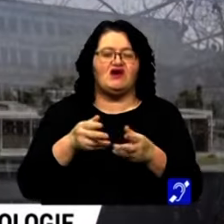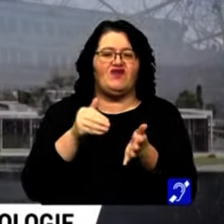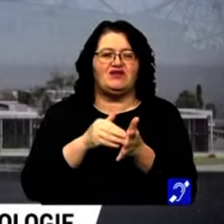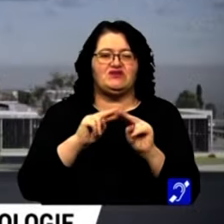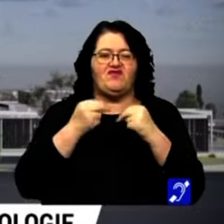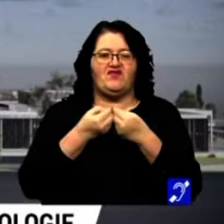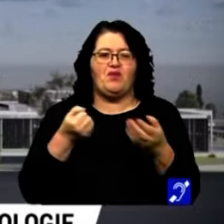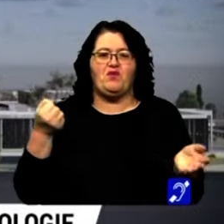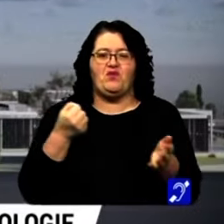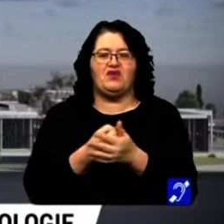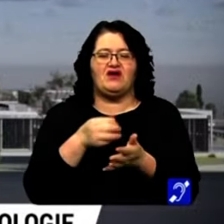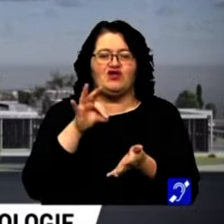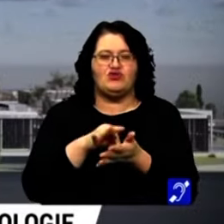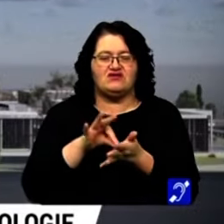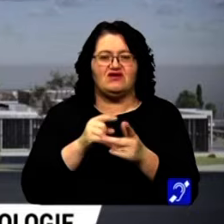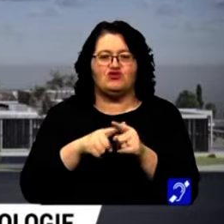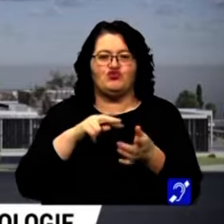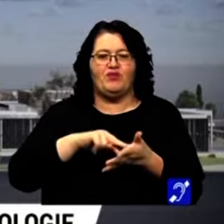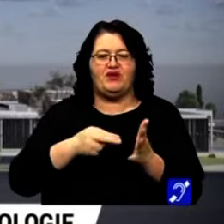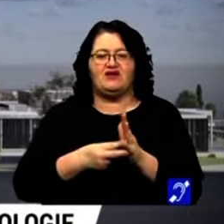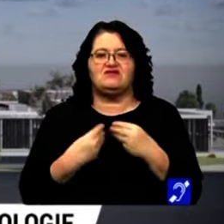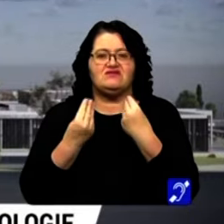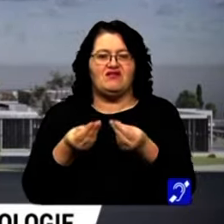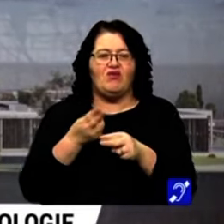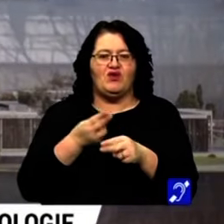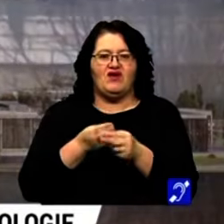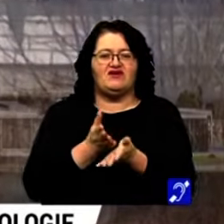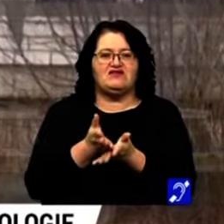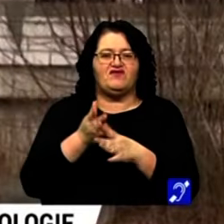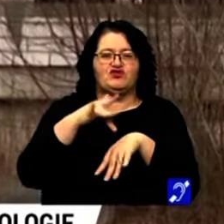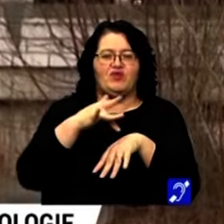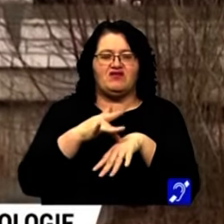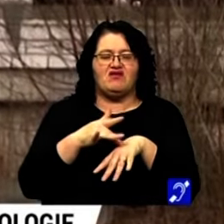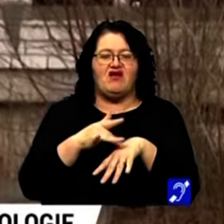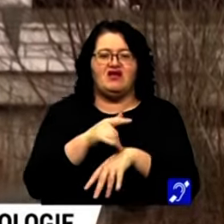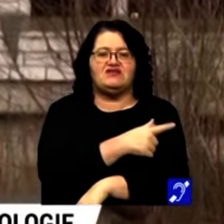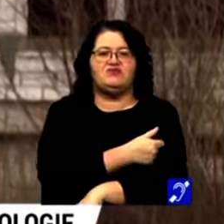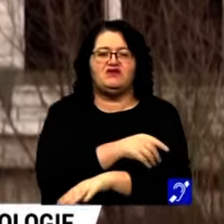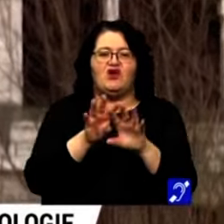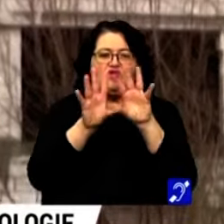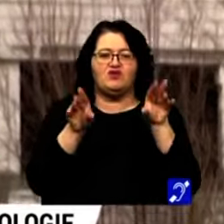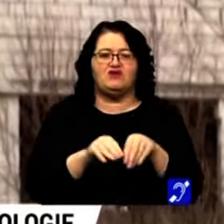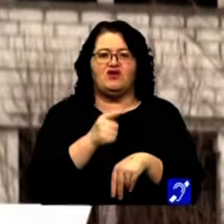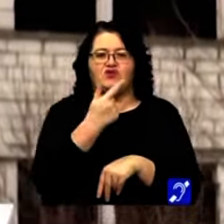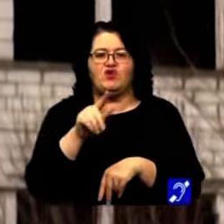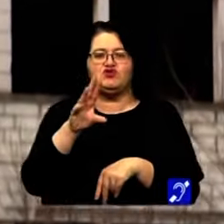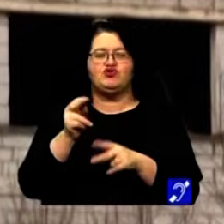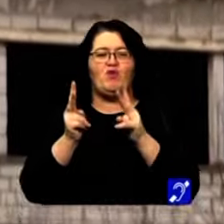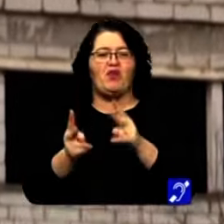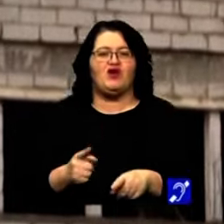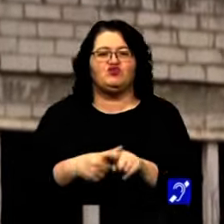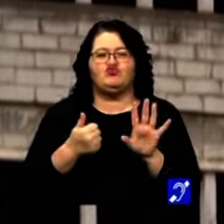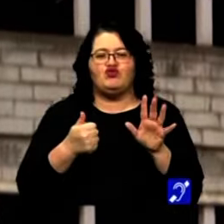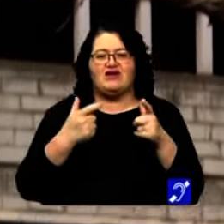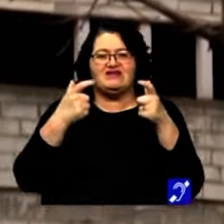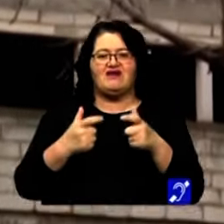fie finalizat până la această dată și pregătit să le oferă pacienților servicii medicale. Spitalul va avea un total de 250 de paturi și șase